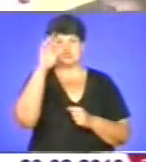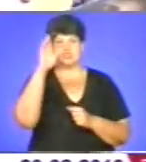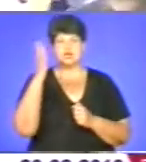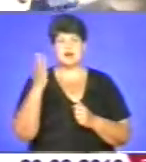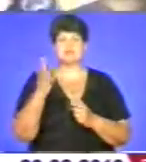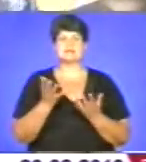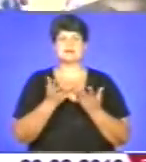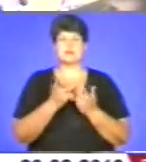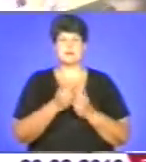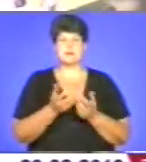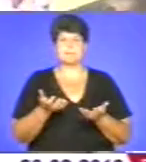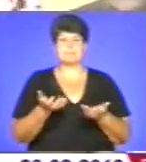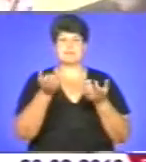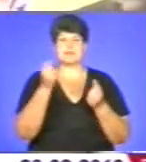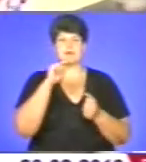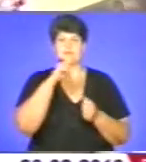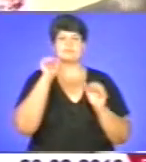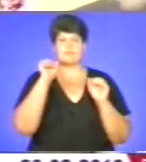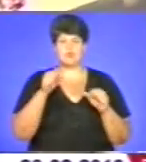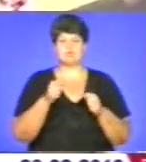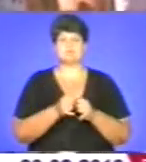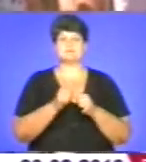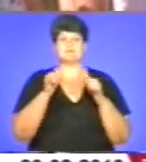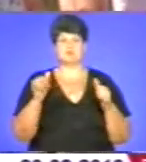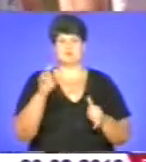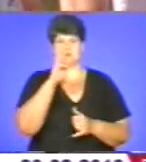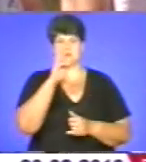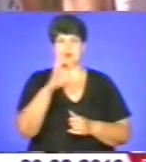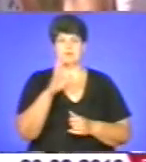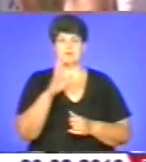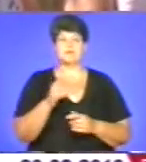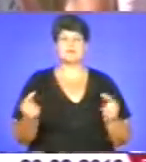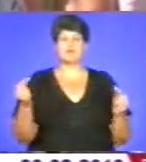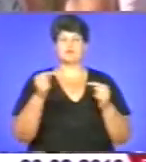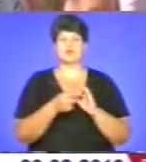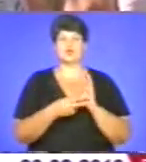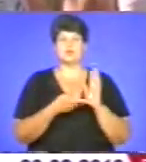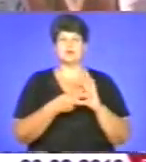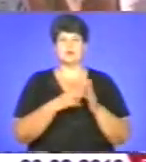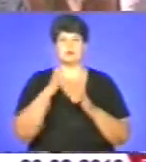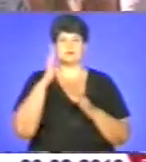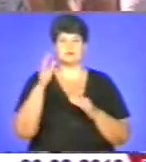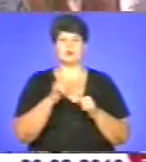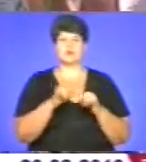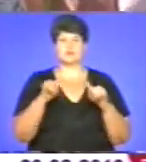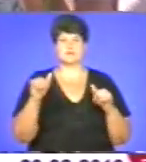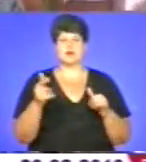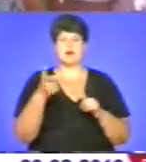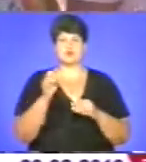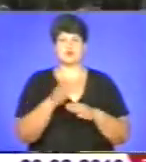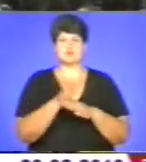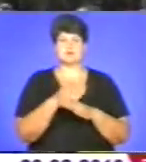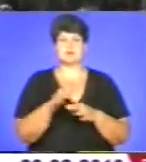а тільки за рахунок підняття економіки ми зможемо збільшити заробітну плату. Відповідно до плану перспективного розвитку газорозподільних мереж,